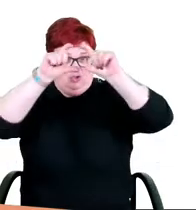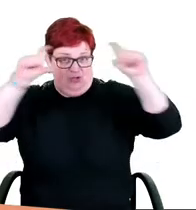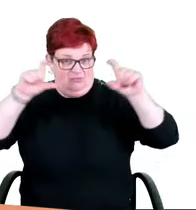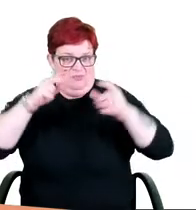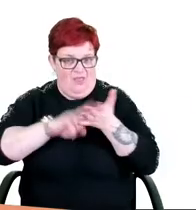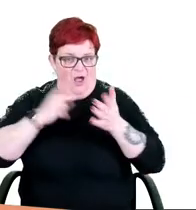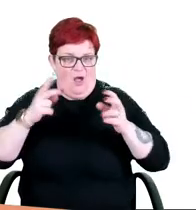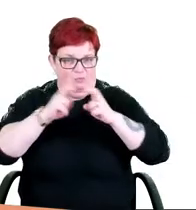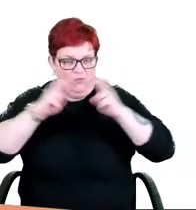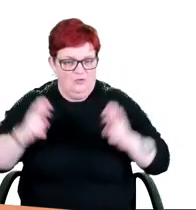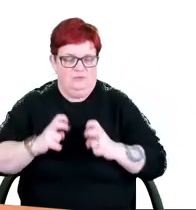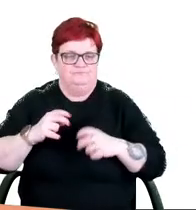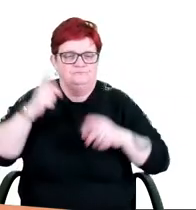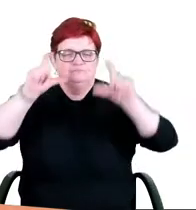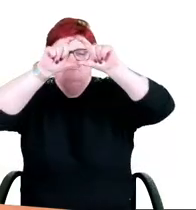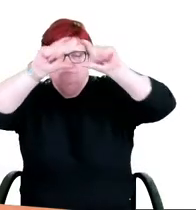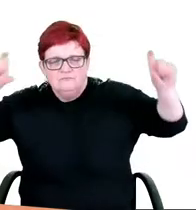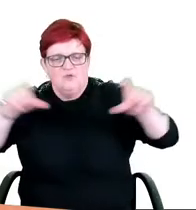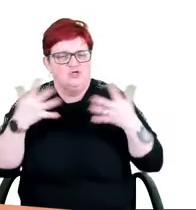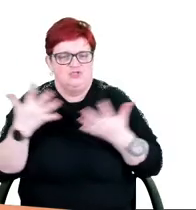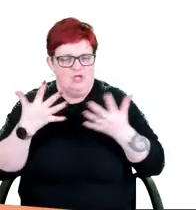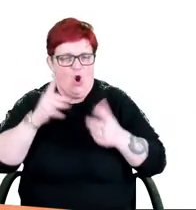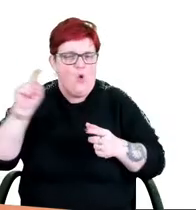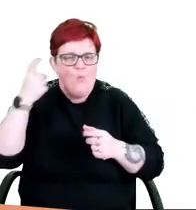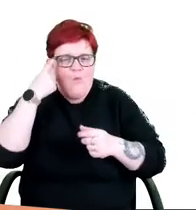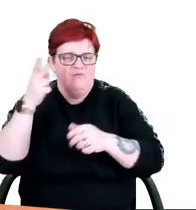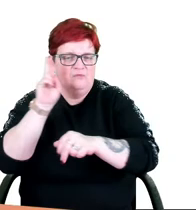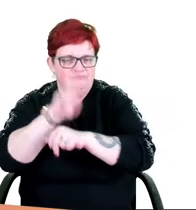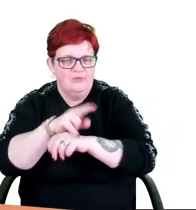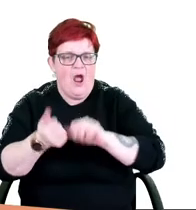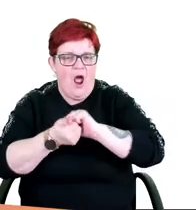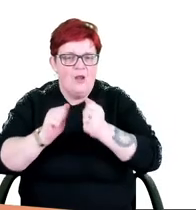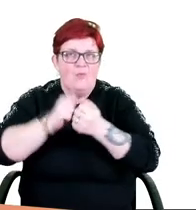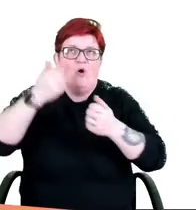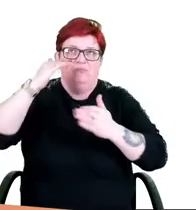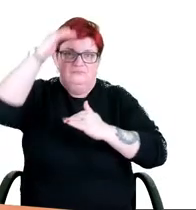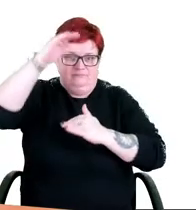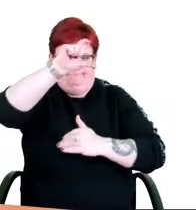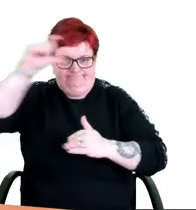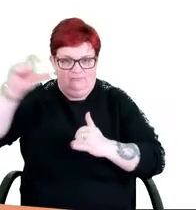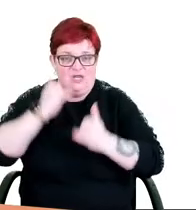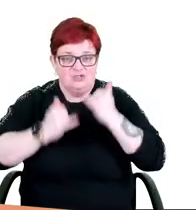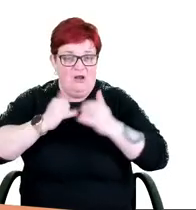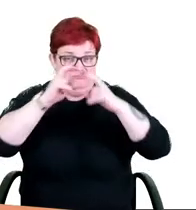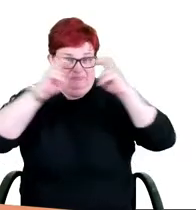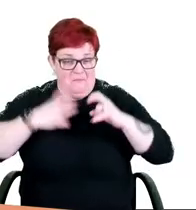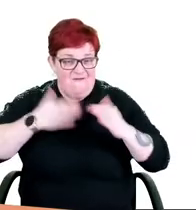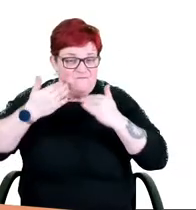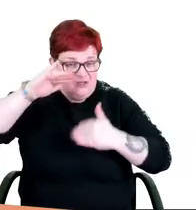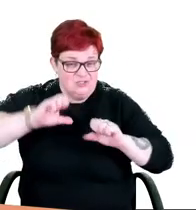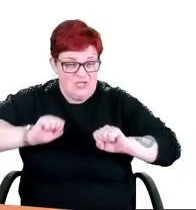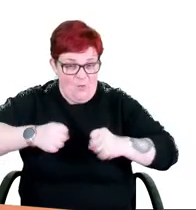Szyld lokalizujemy przy wejściu głównym lub nad witryną. Jeśli w budynku jest więcej działalności, przy